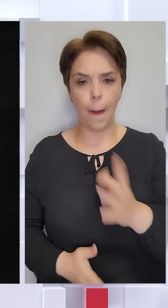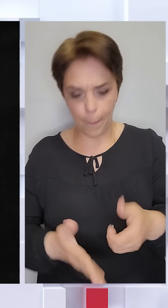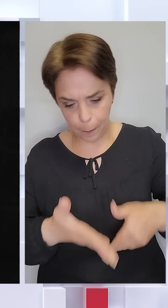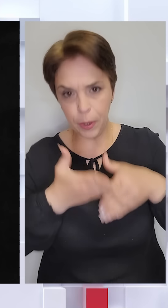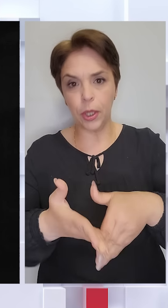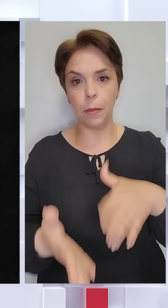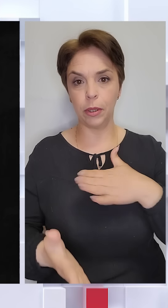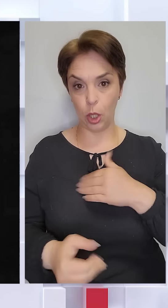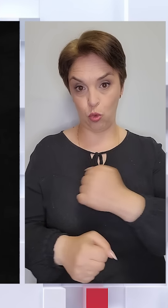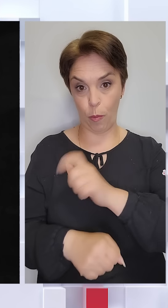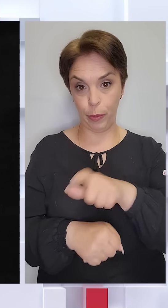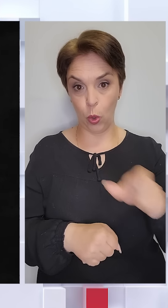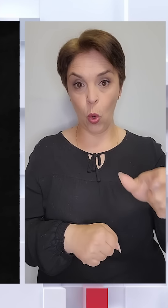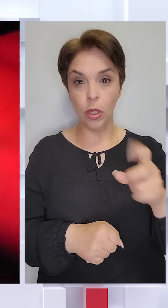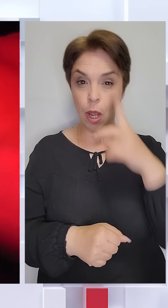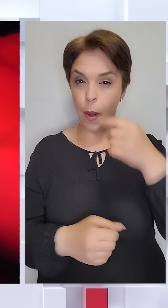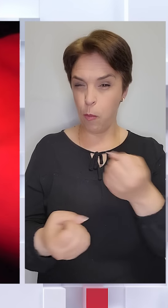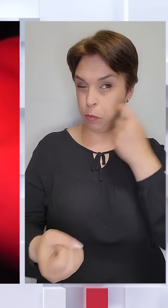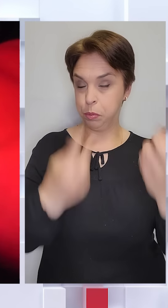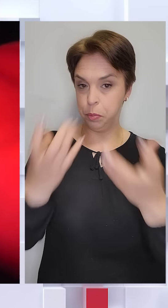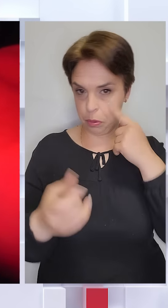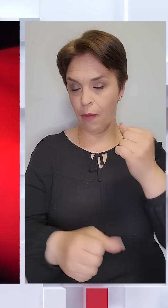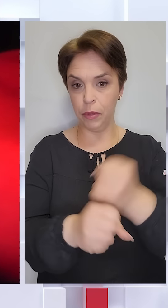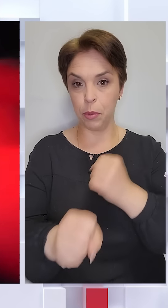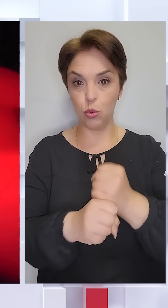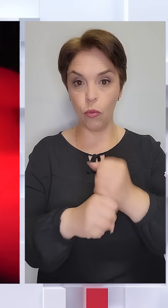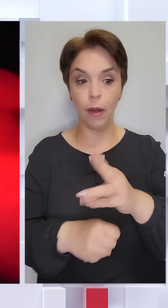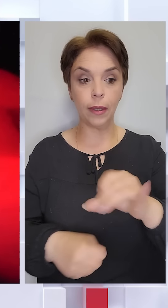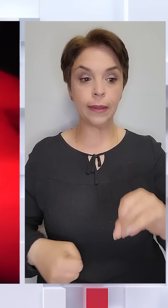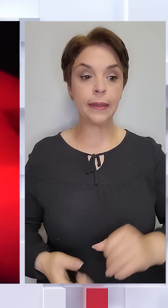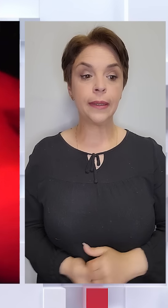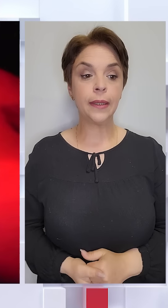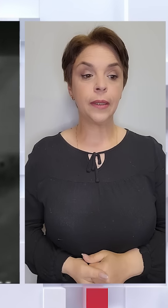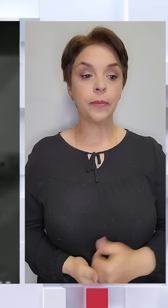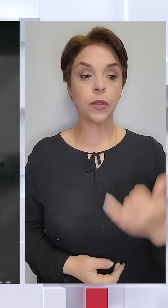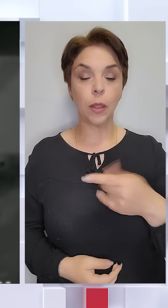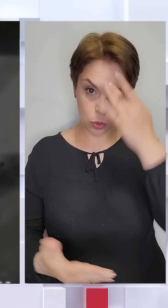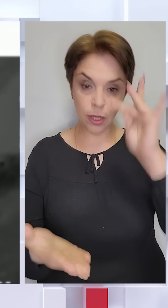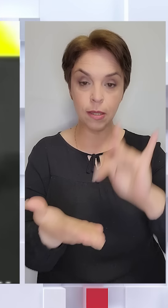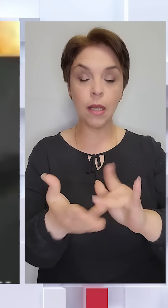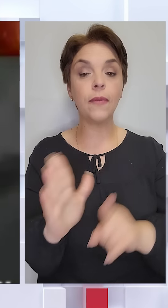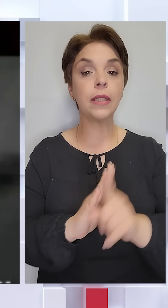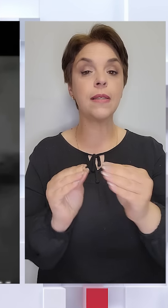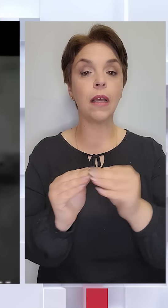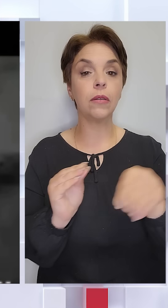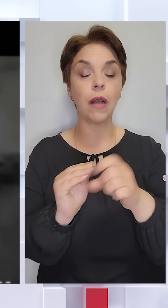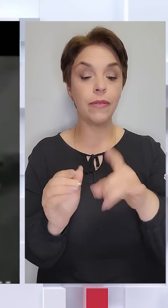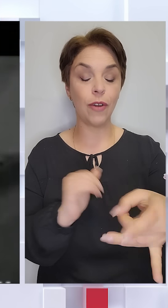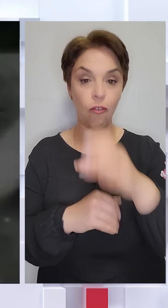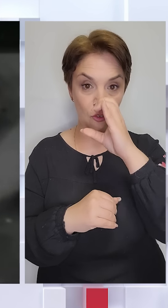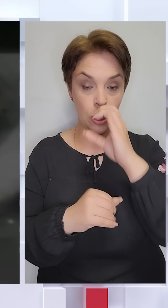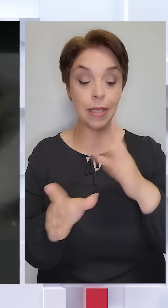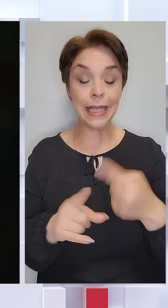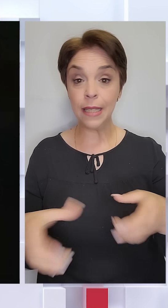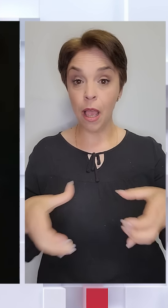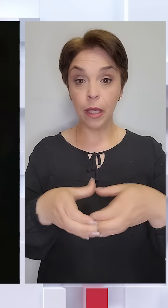нашу піхоту і поза світом підпрацювати. Звінки відробили, зараз я буду періцелювати цілік. Від 10 травня в районі Вовчанська лише цей